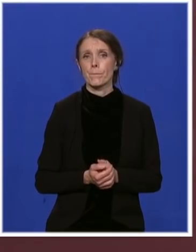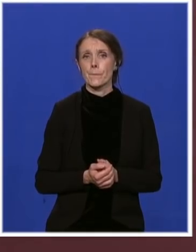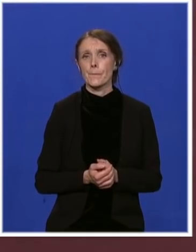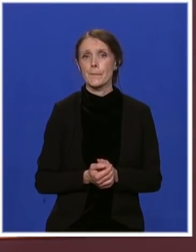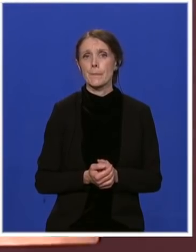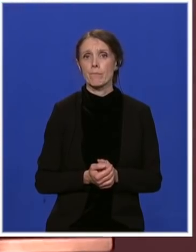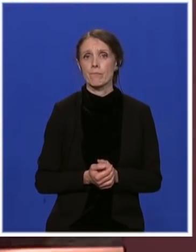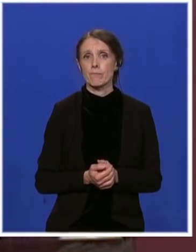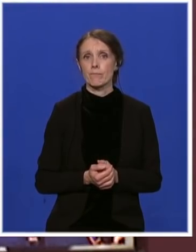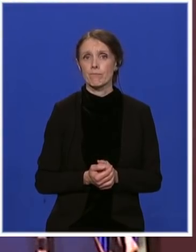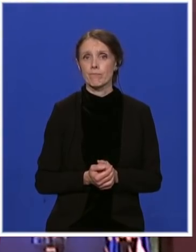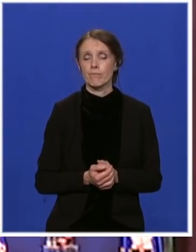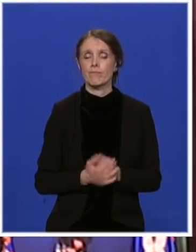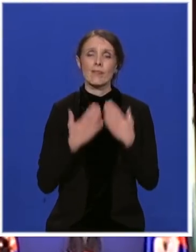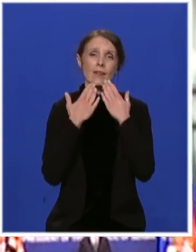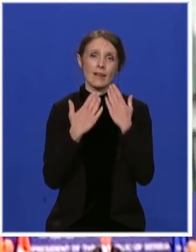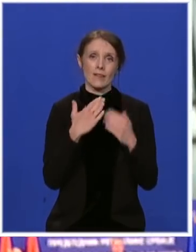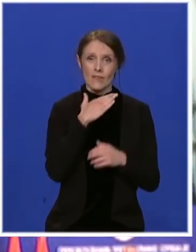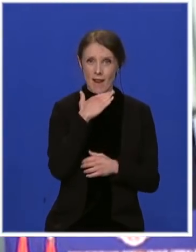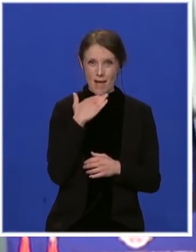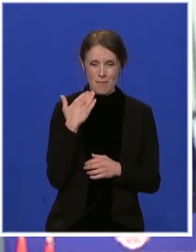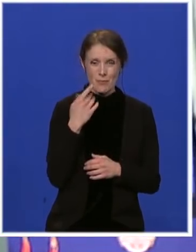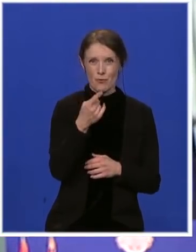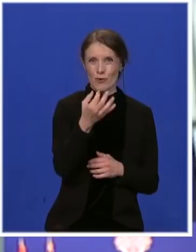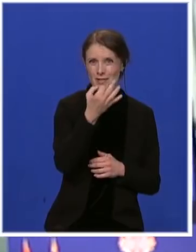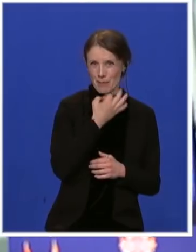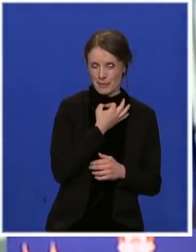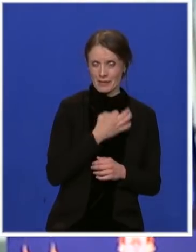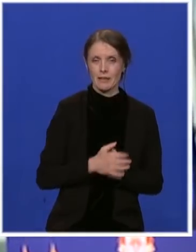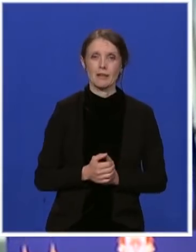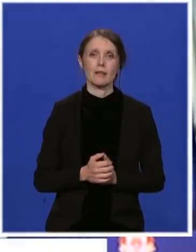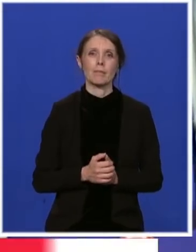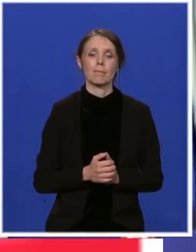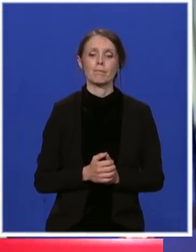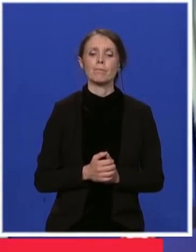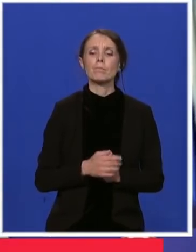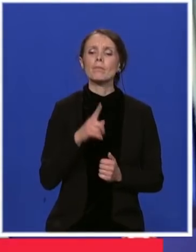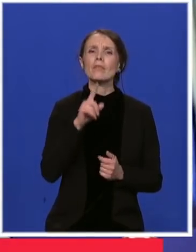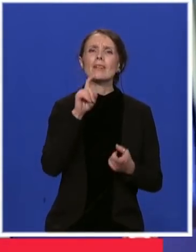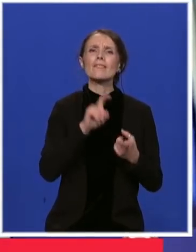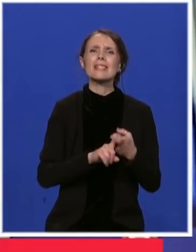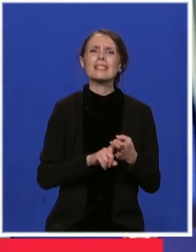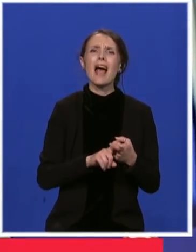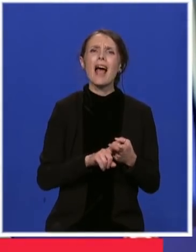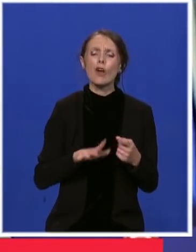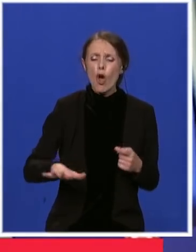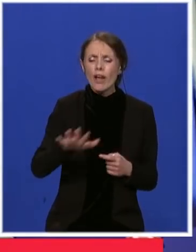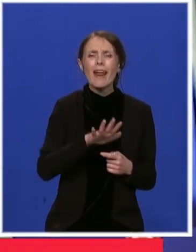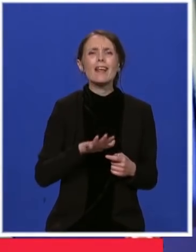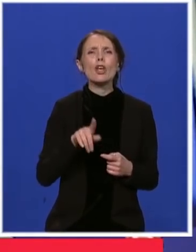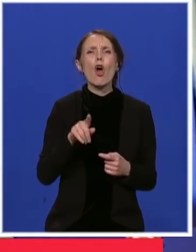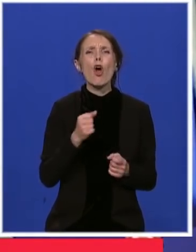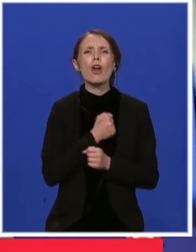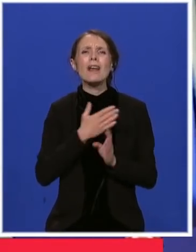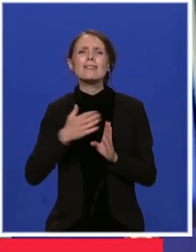Hvala vam na pitanju. kada je reč o regionalnoj saradnji mislim da